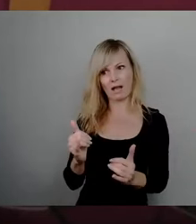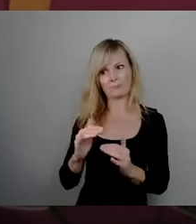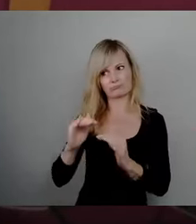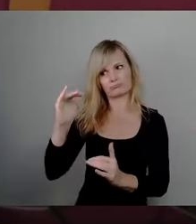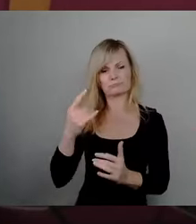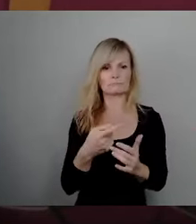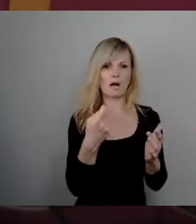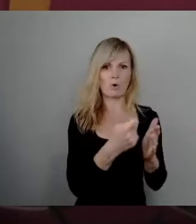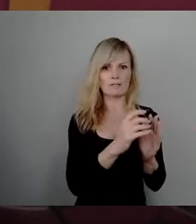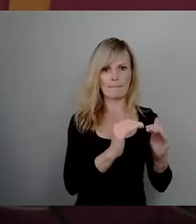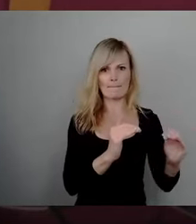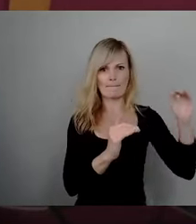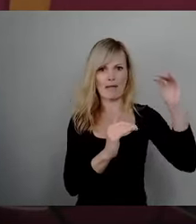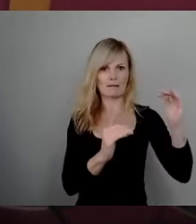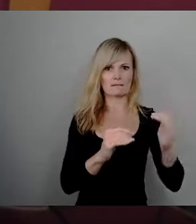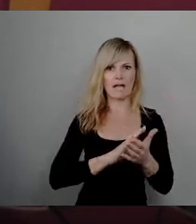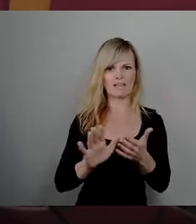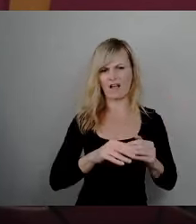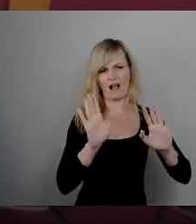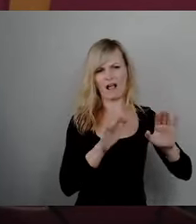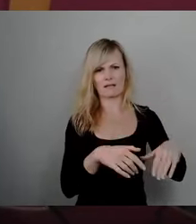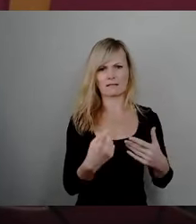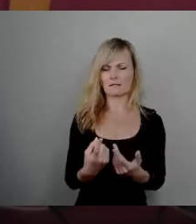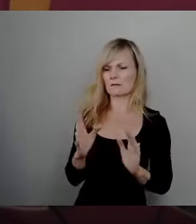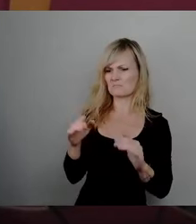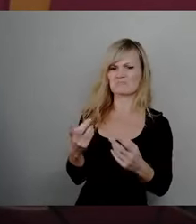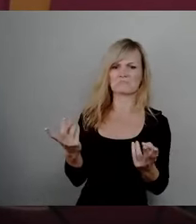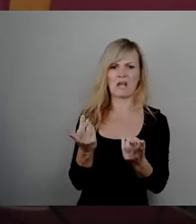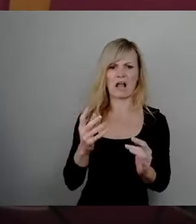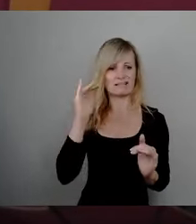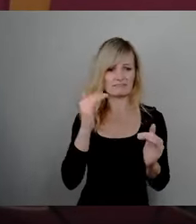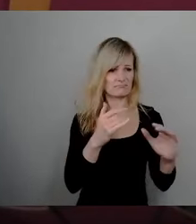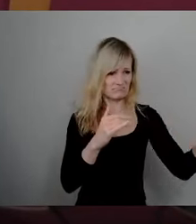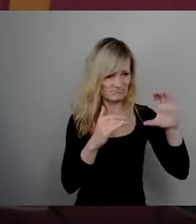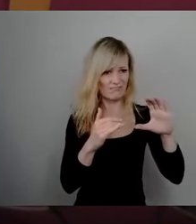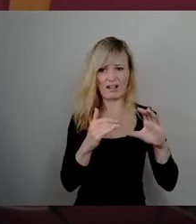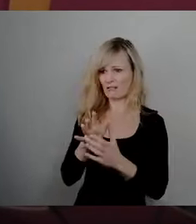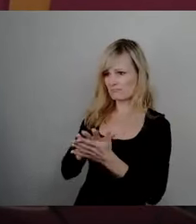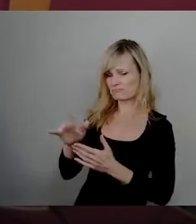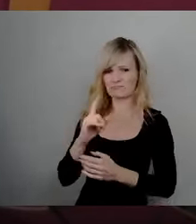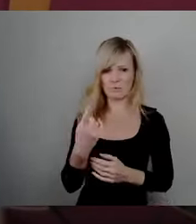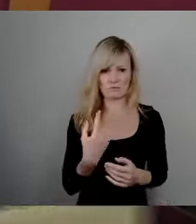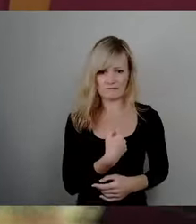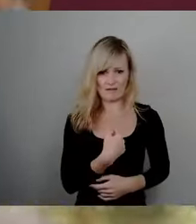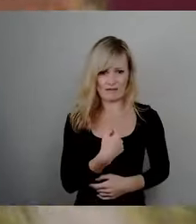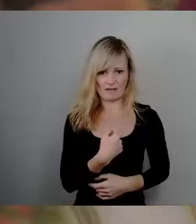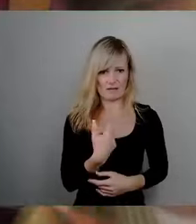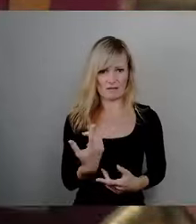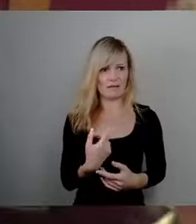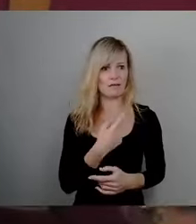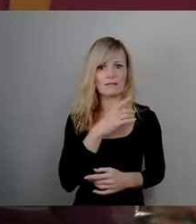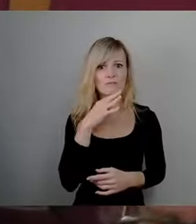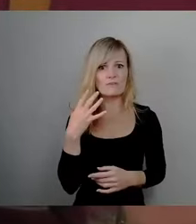einfach vom Tisch mischen können und die wir nicht gestalten können, die nicht an uns liegen, dass wir irgendwie zu viele Leistungen